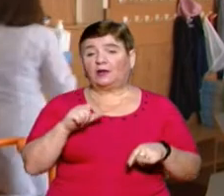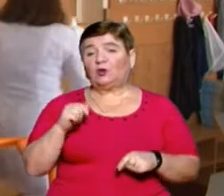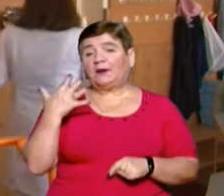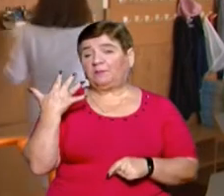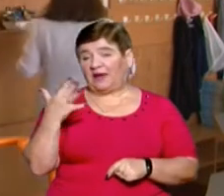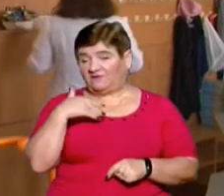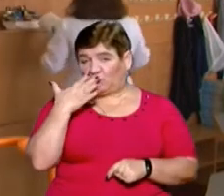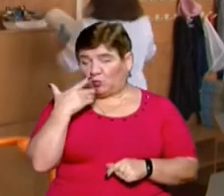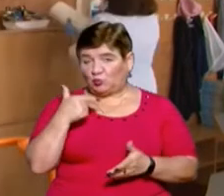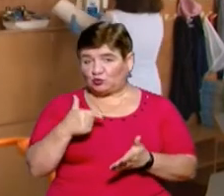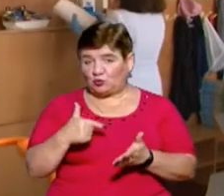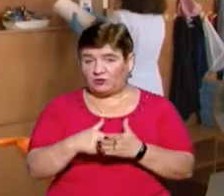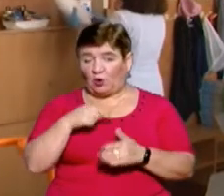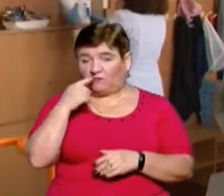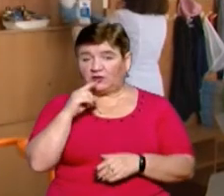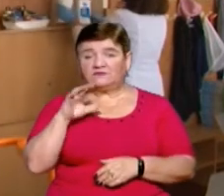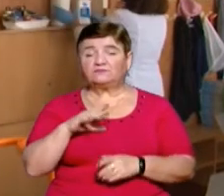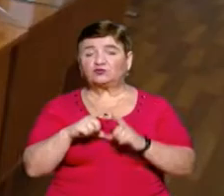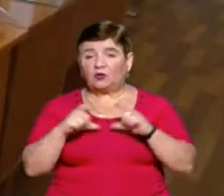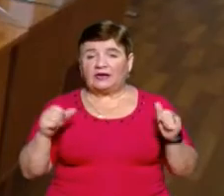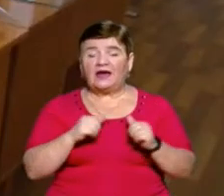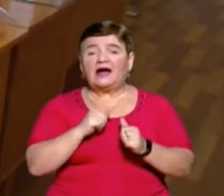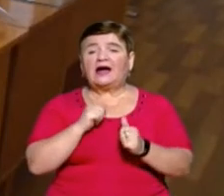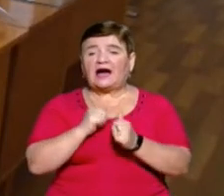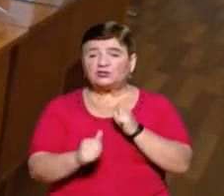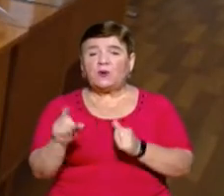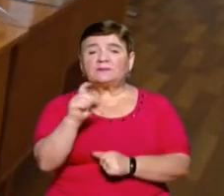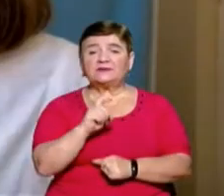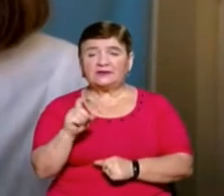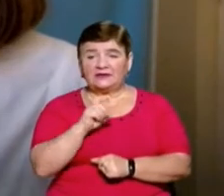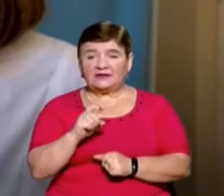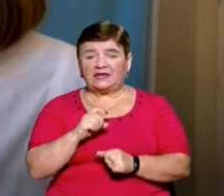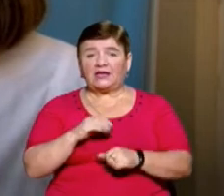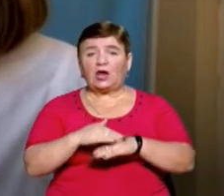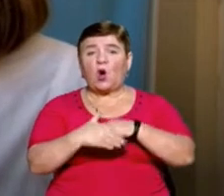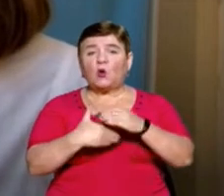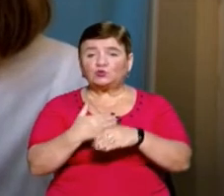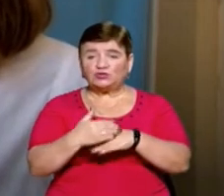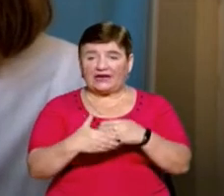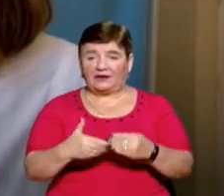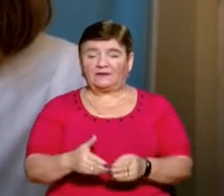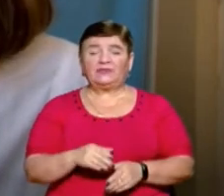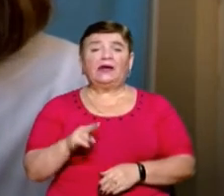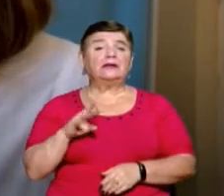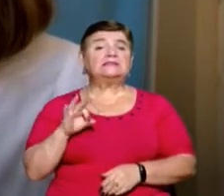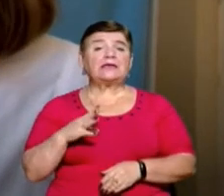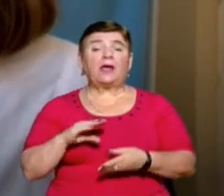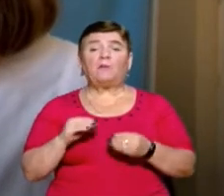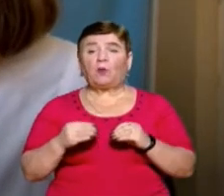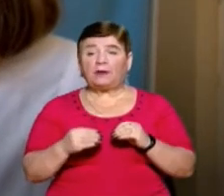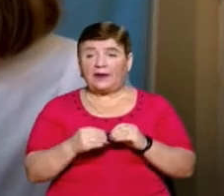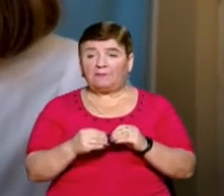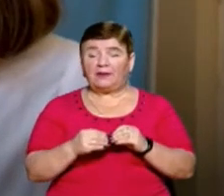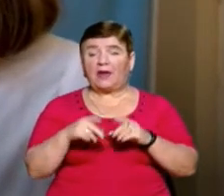в Ужгороді Оксана Гулаткан розносить в кожен клас антисептики та паперові рушники. Було закуплено хірургічні